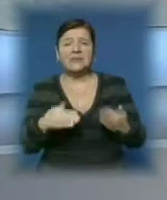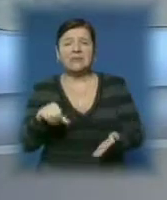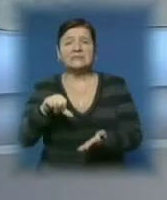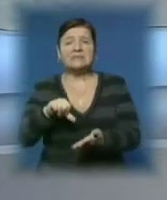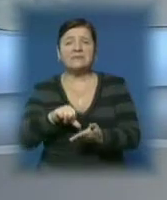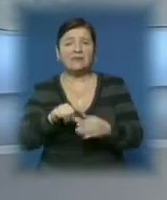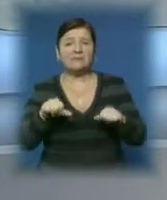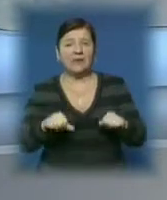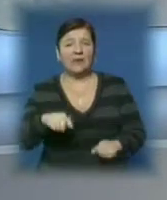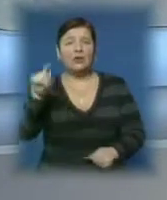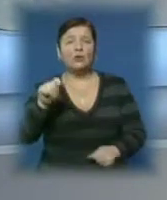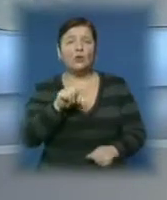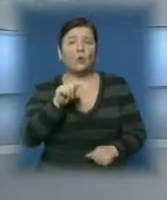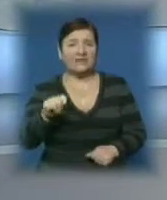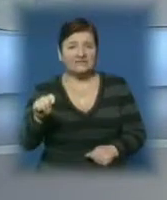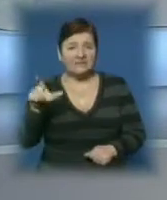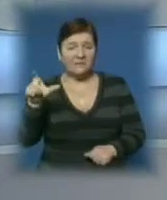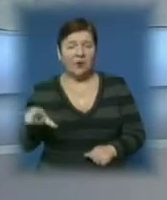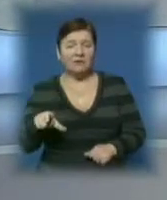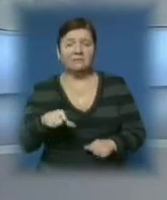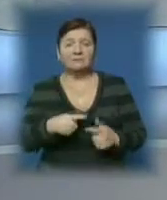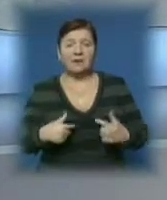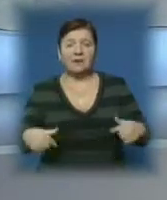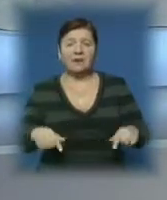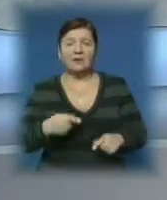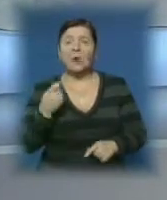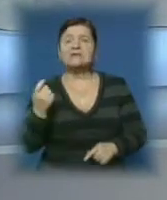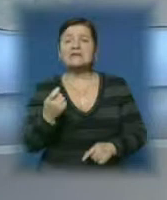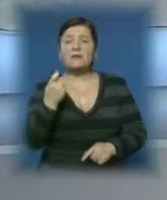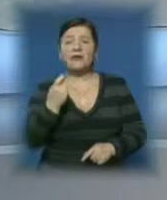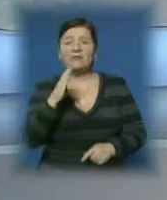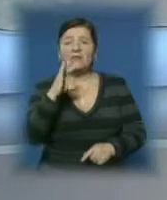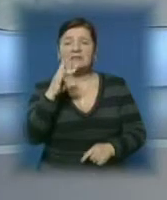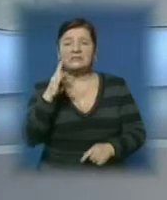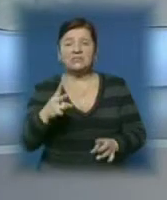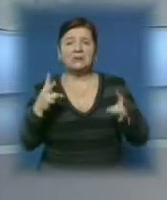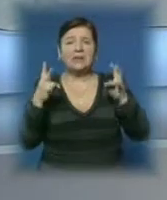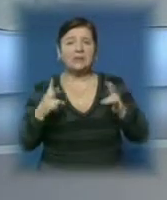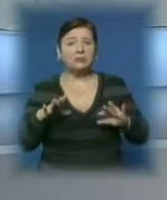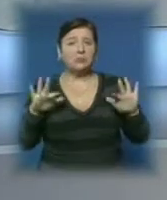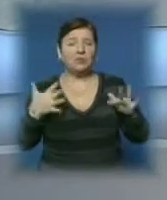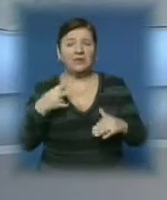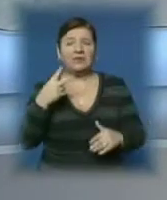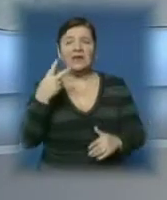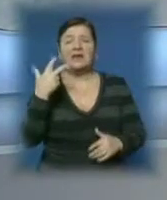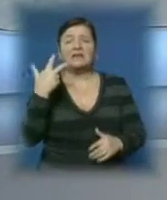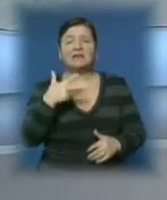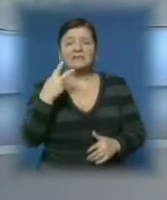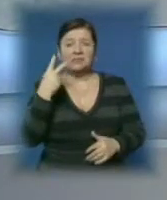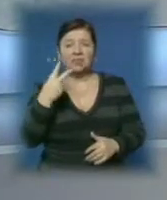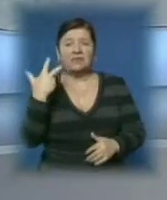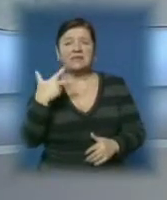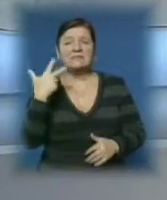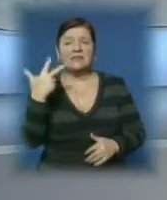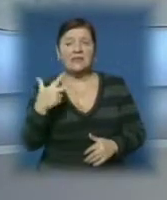та духовенства краю. Запалювали свічки на згадку про трагічні події 1932-1933 років і на Іршавщині.